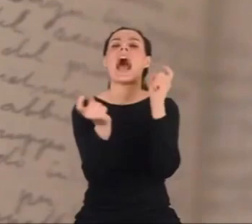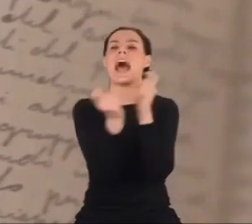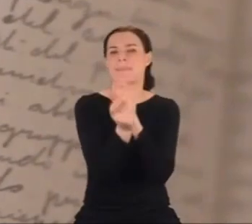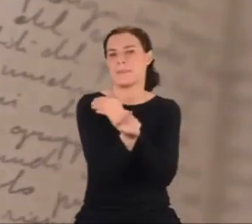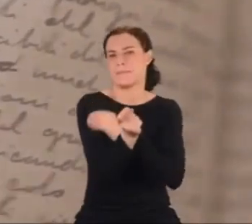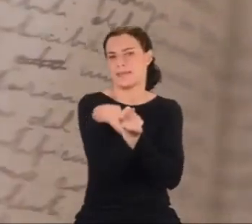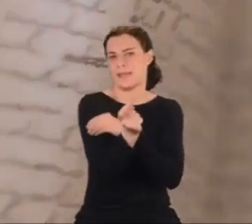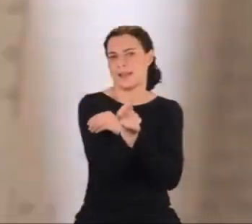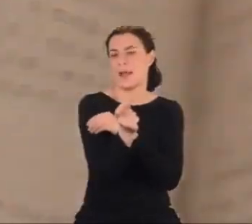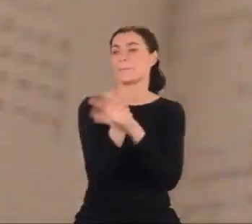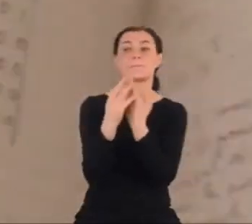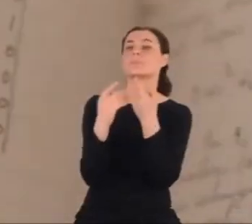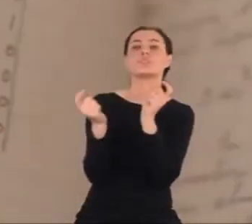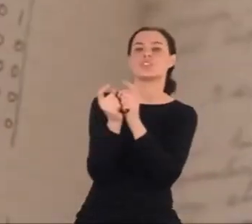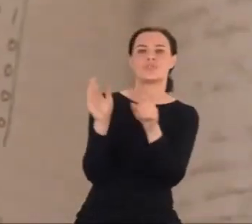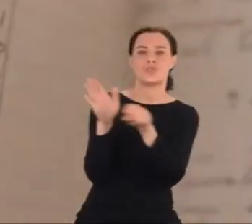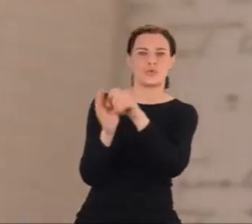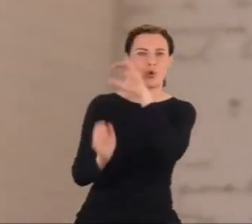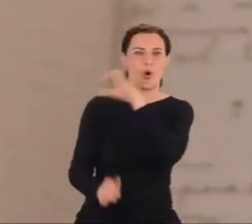hipotezy Dirac'a.